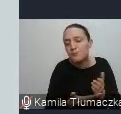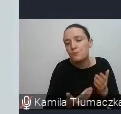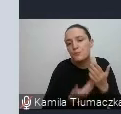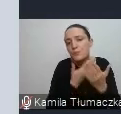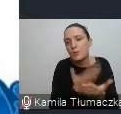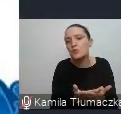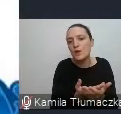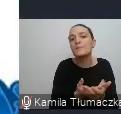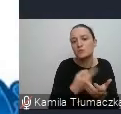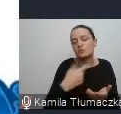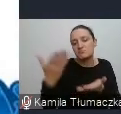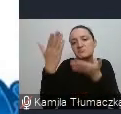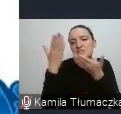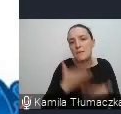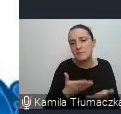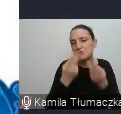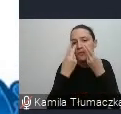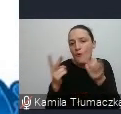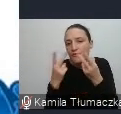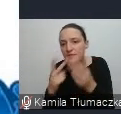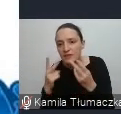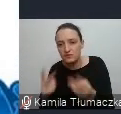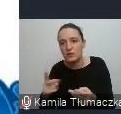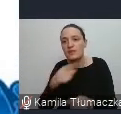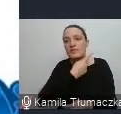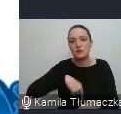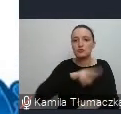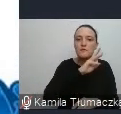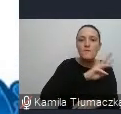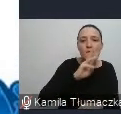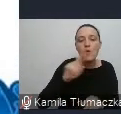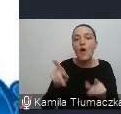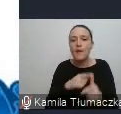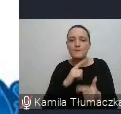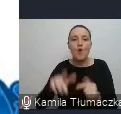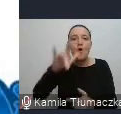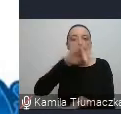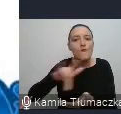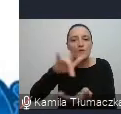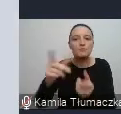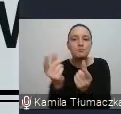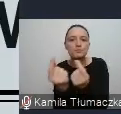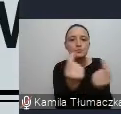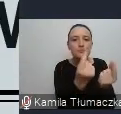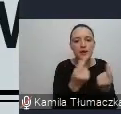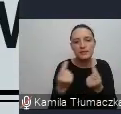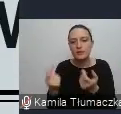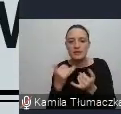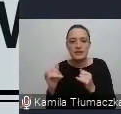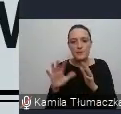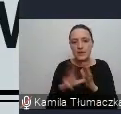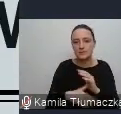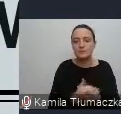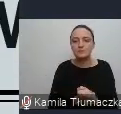Rozwoju Dziecka, to zapraszam do odwiedzania naszych stron, czy placówek naszych, takich bliźniaczyk w innych miastach.